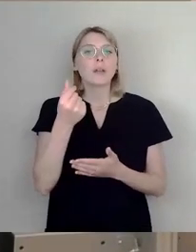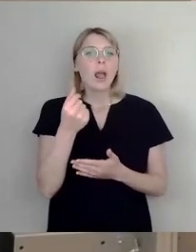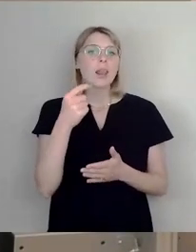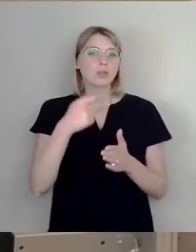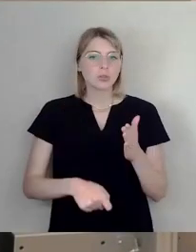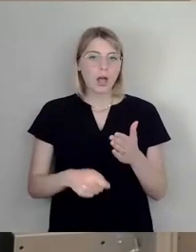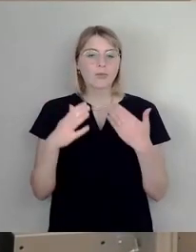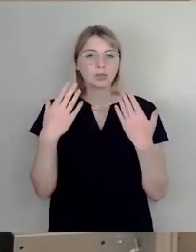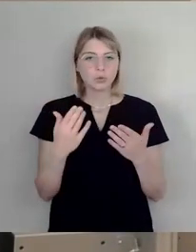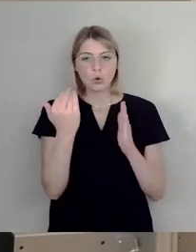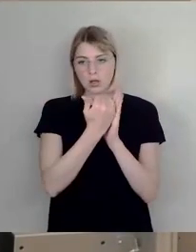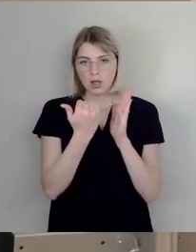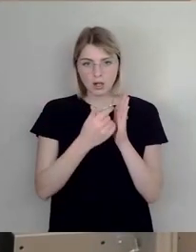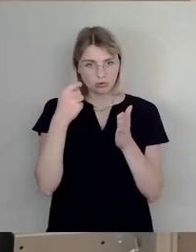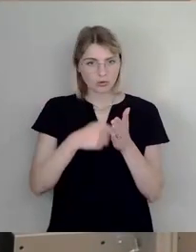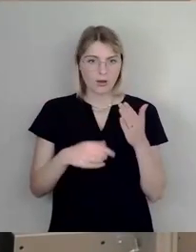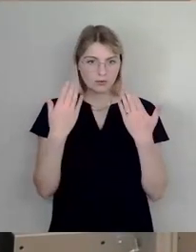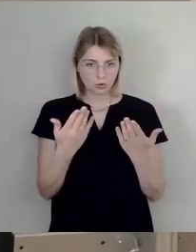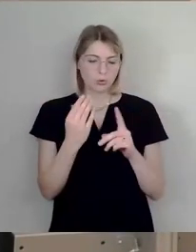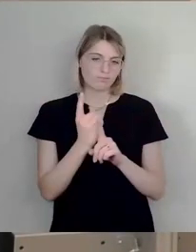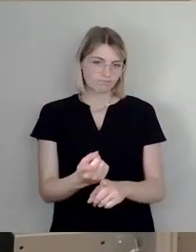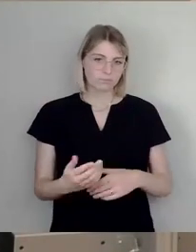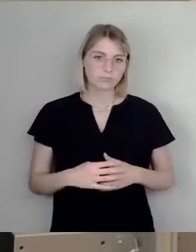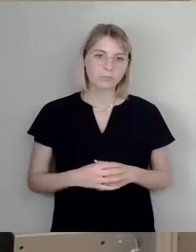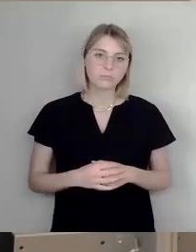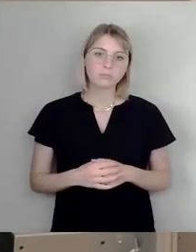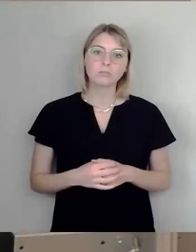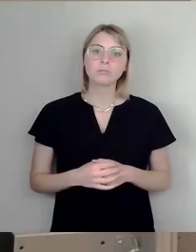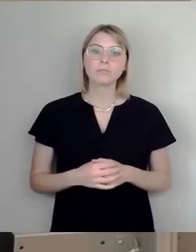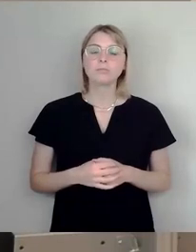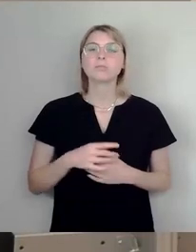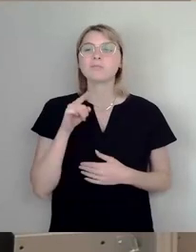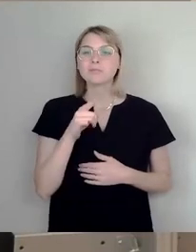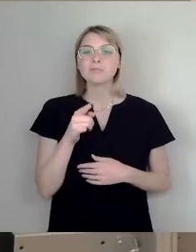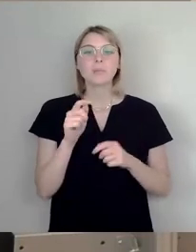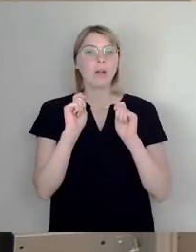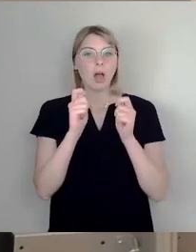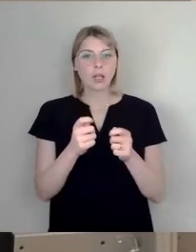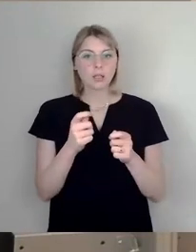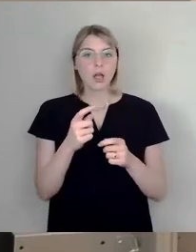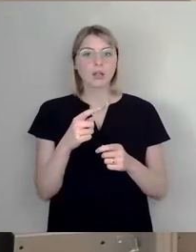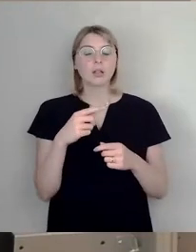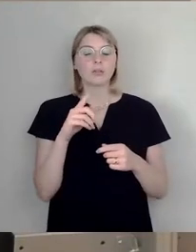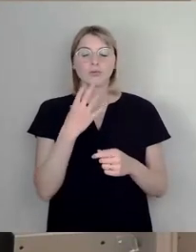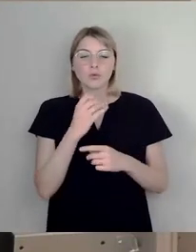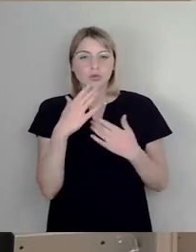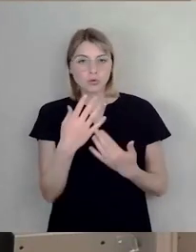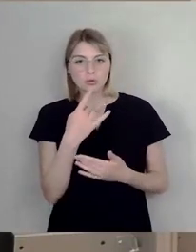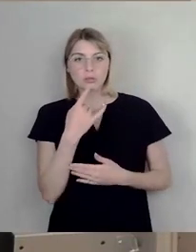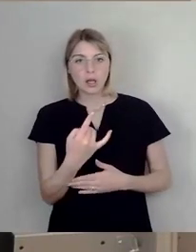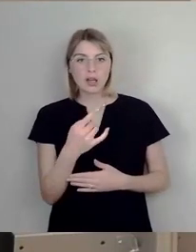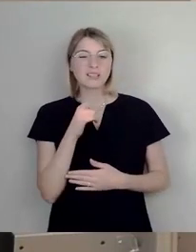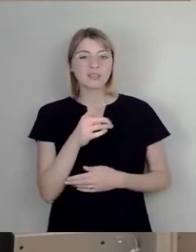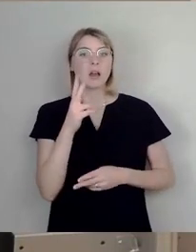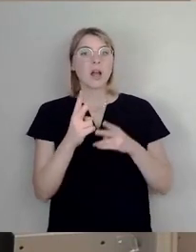Regelstrafe. So, und wir halten diesen Antrag, das will ich einfach nur mal sagen, die rechtspolitische